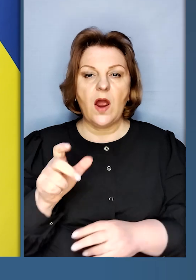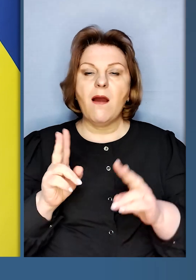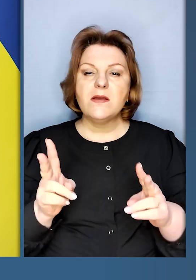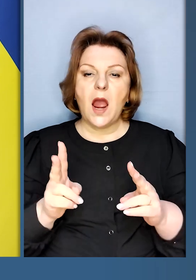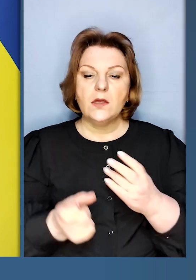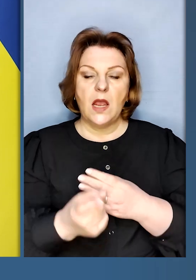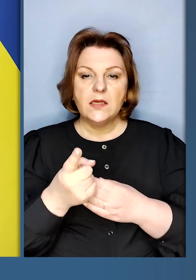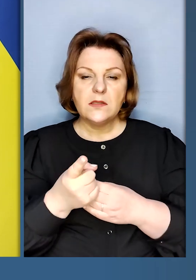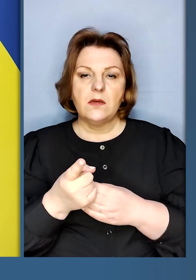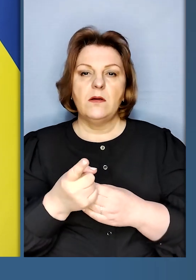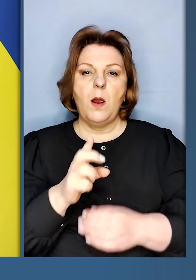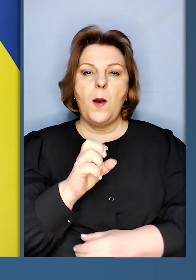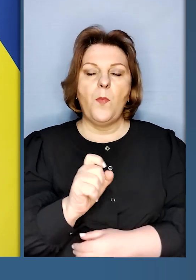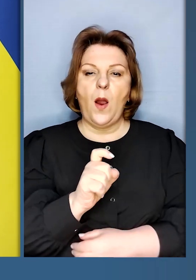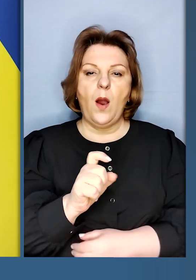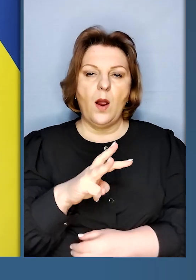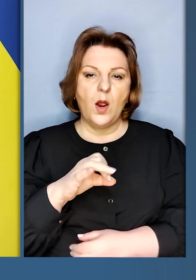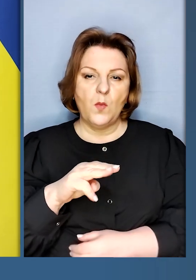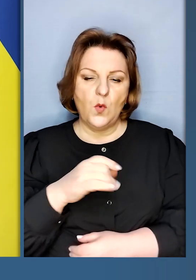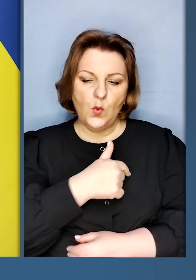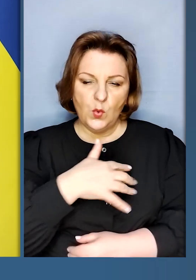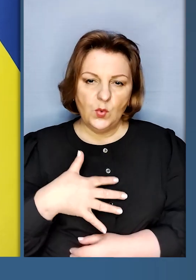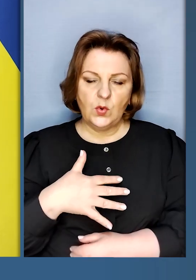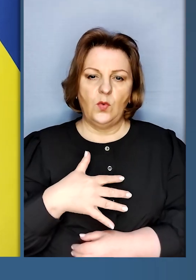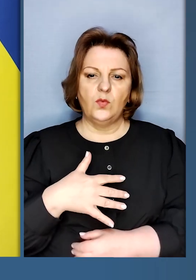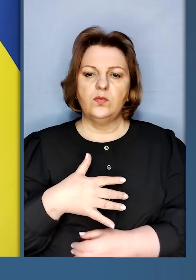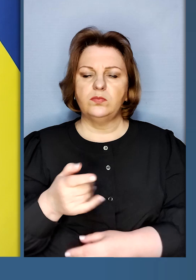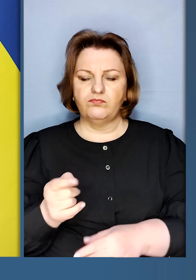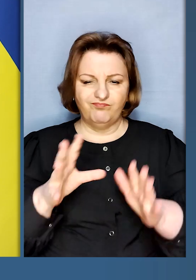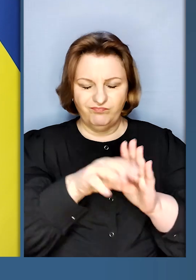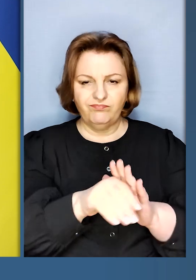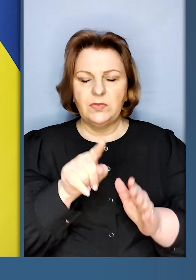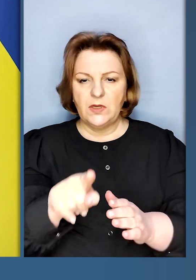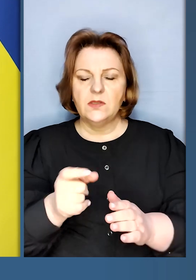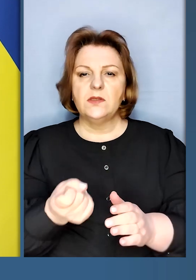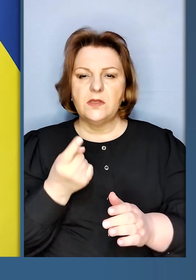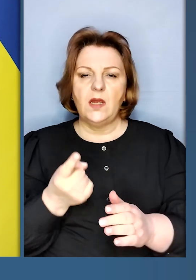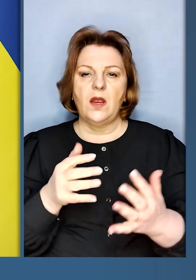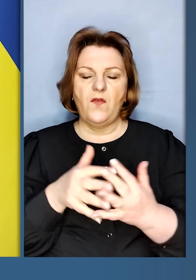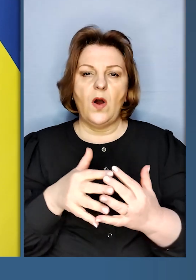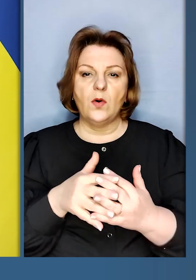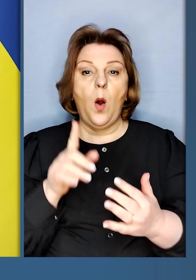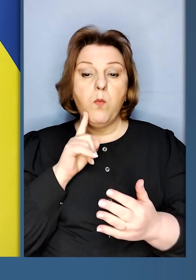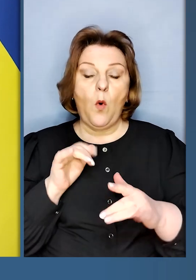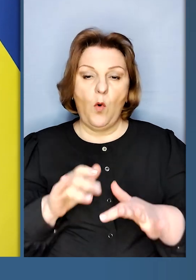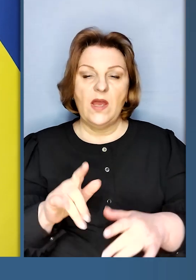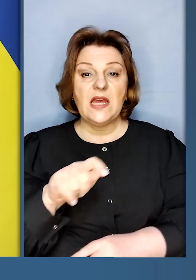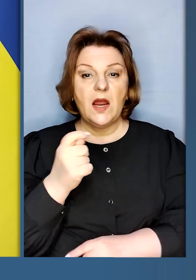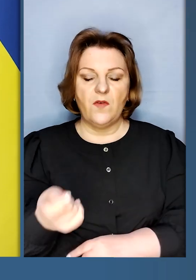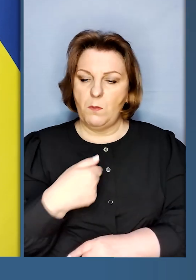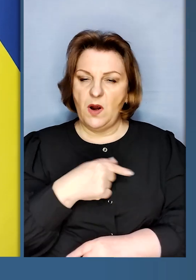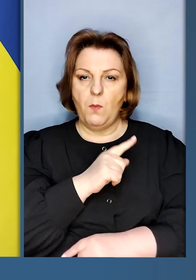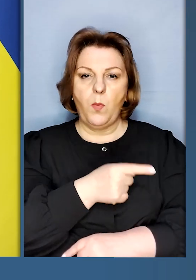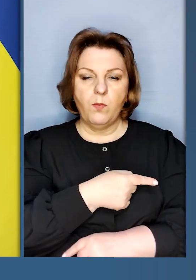з Бахмуту, які з фронту. І я вважаю, що дійсно, поки йде війна, ми повинні